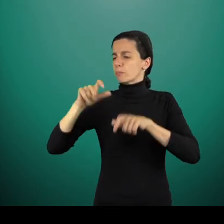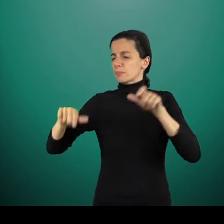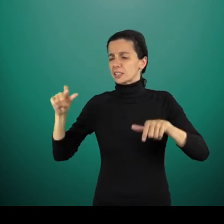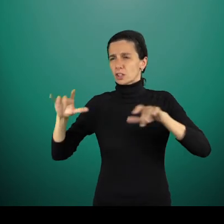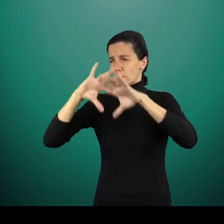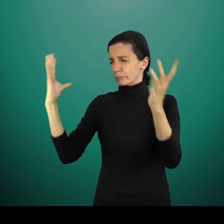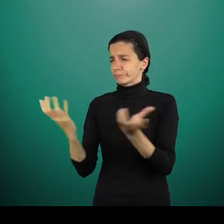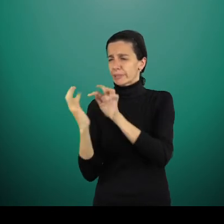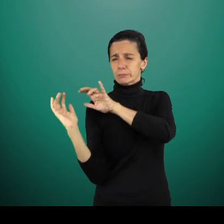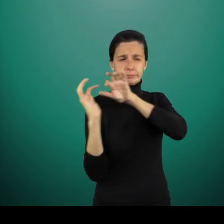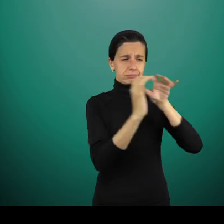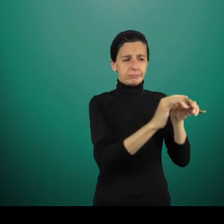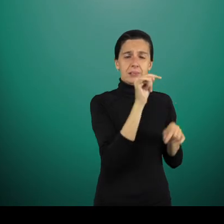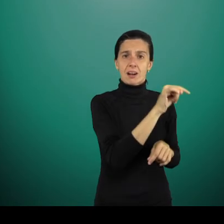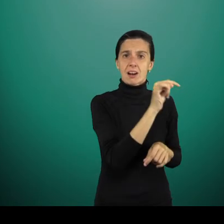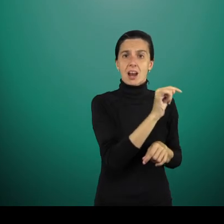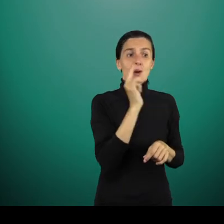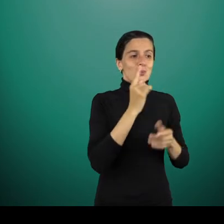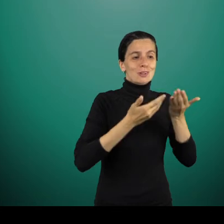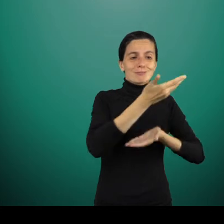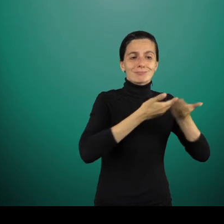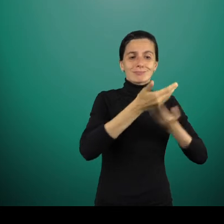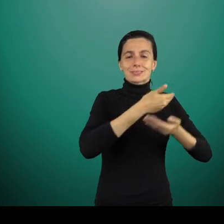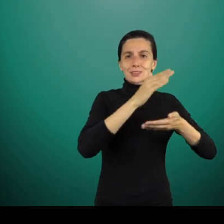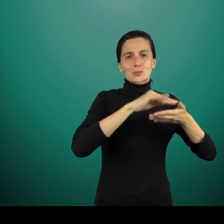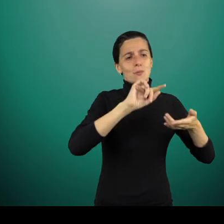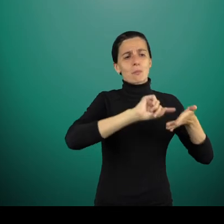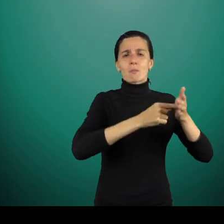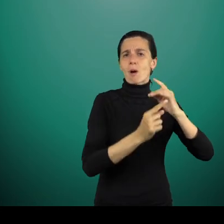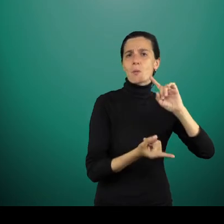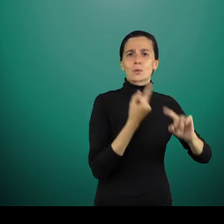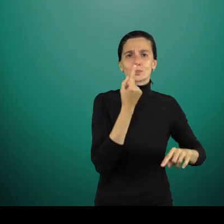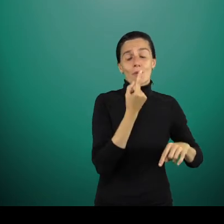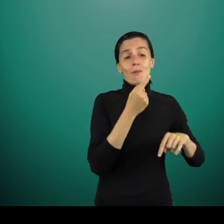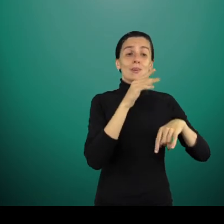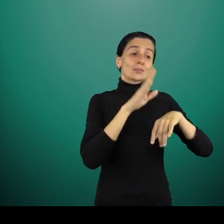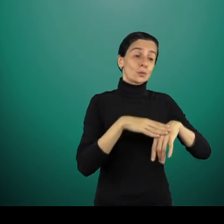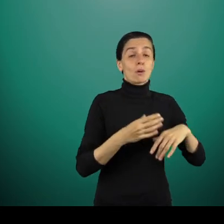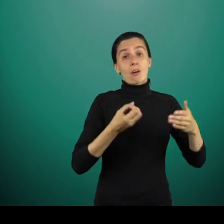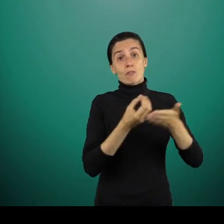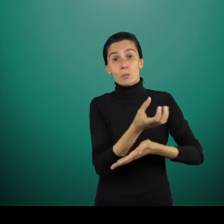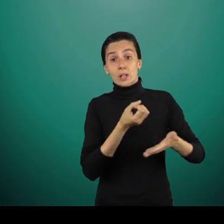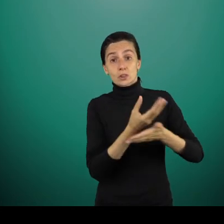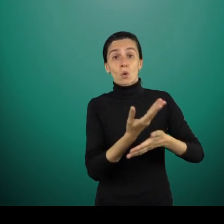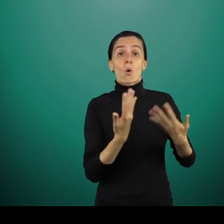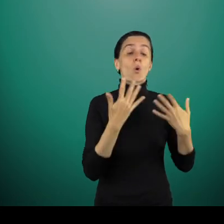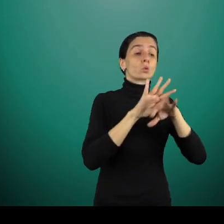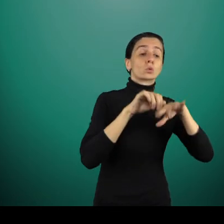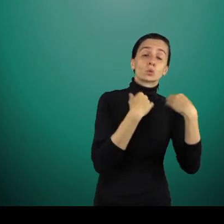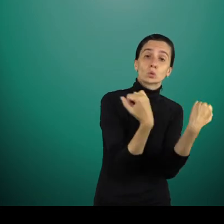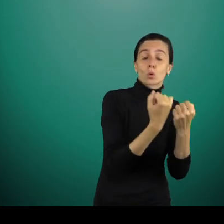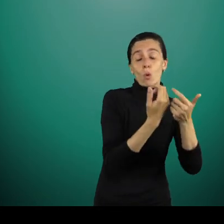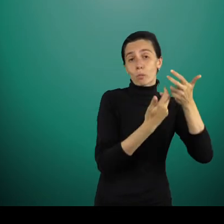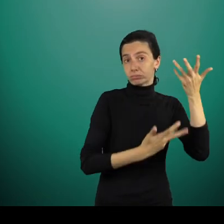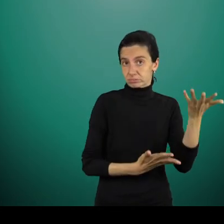'il est unique et la façon dont il prend les gens de tout monde pour discuter important issues dans la compétition,